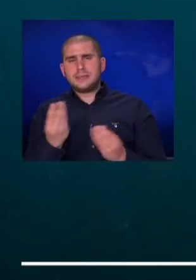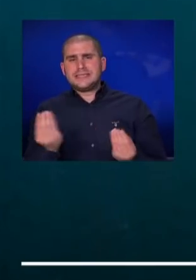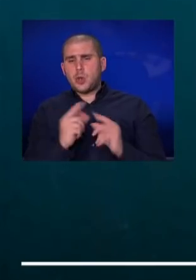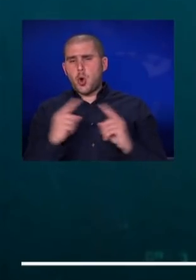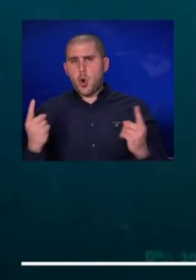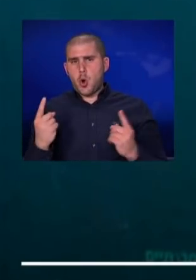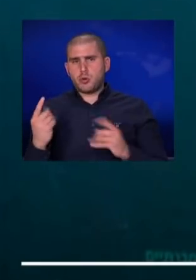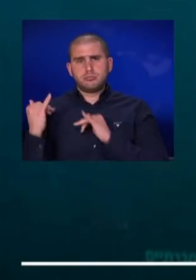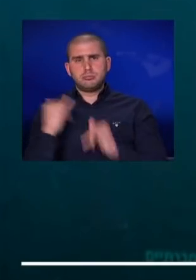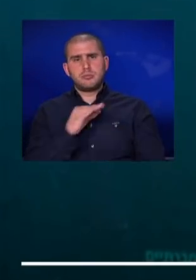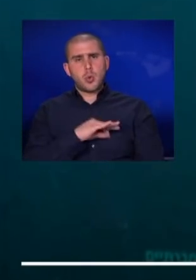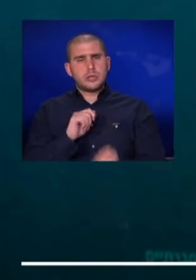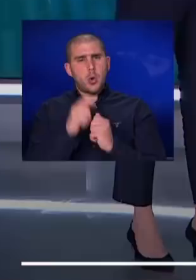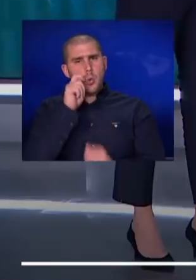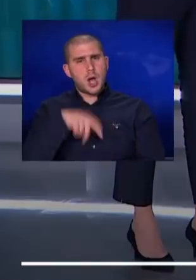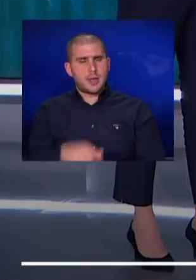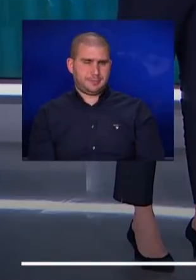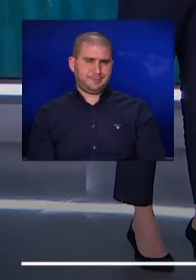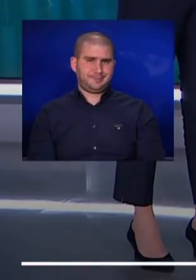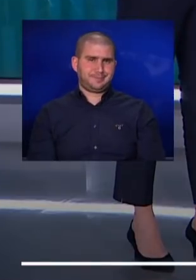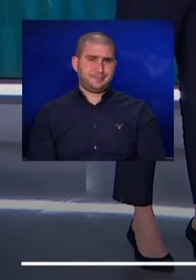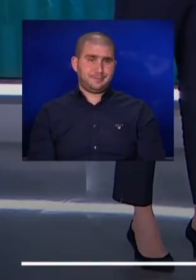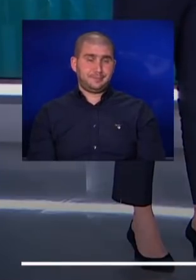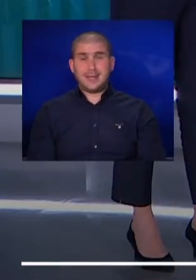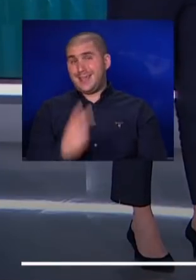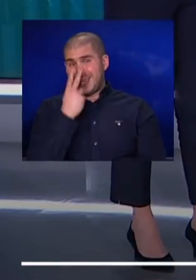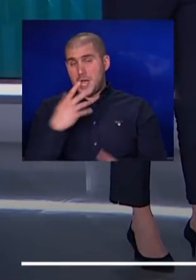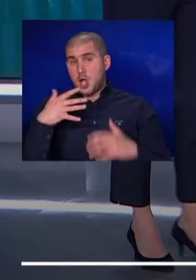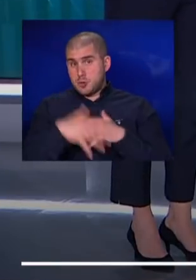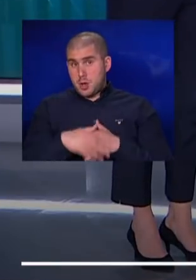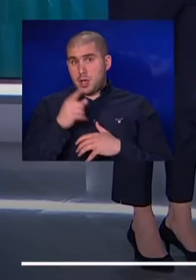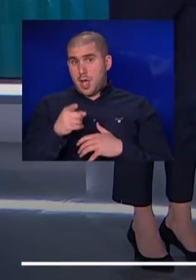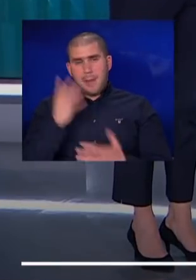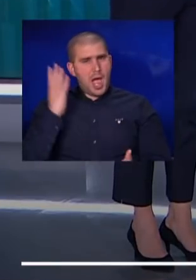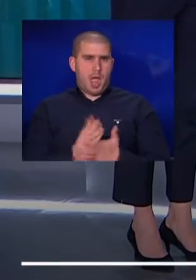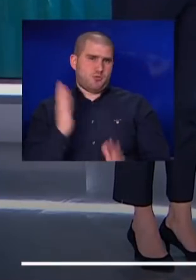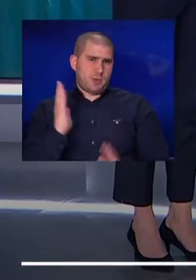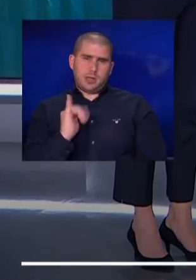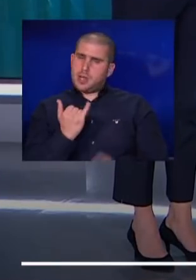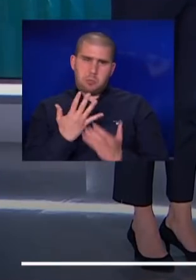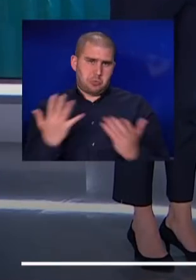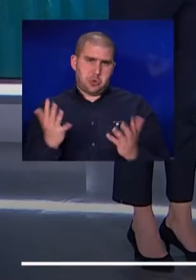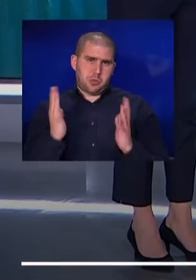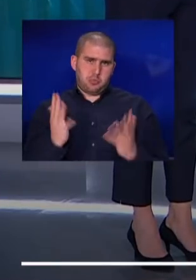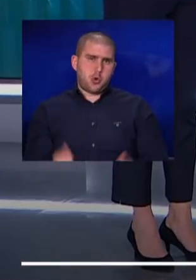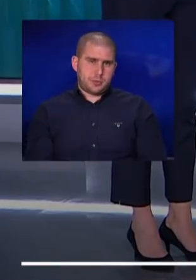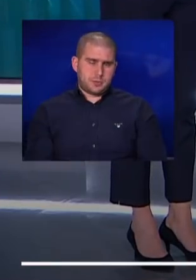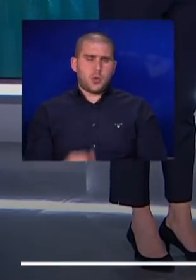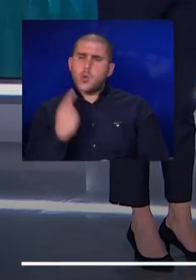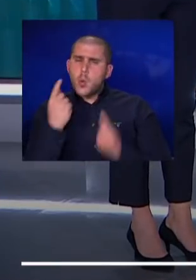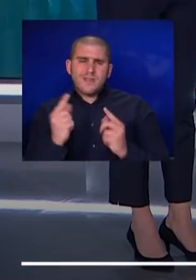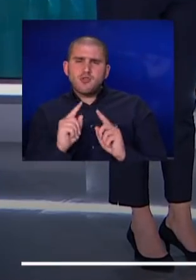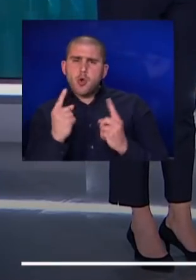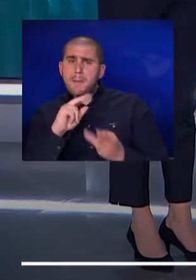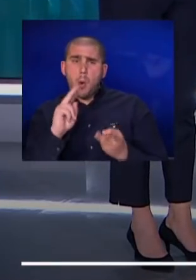האחרות שמגיעות מרוסיה ומאוקראינה תראי ההשפעות הן חד משמעיות וברורות לגמרי בכל דבר שקורה בכל